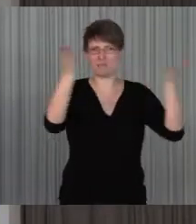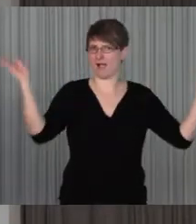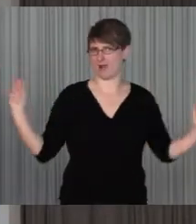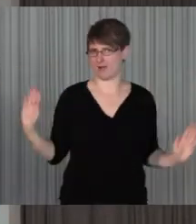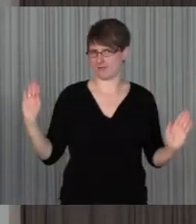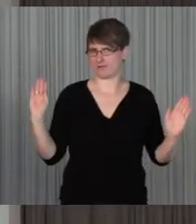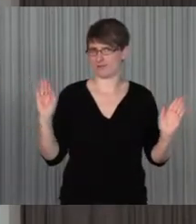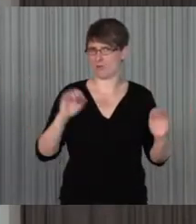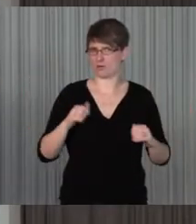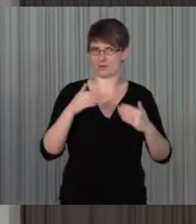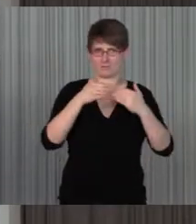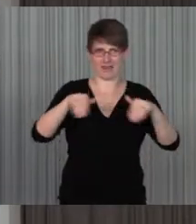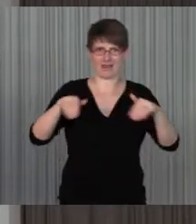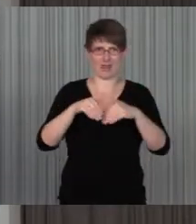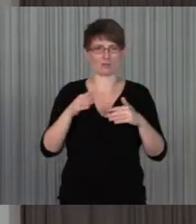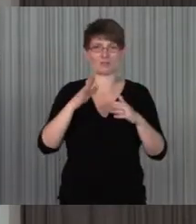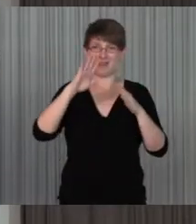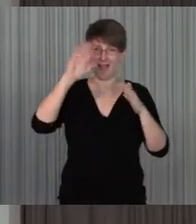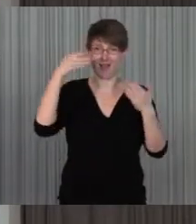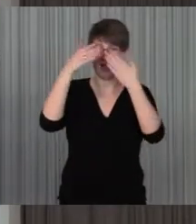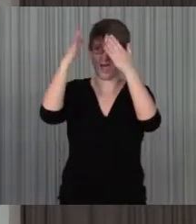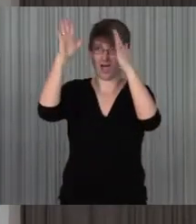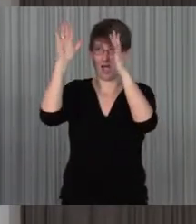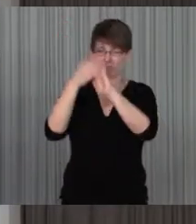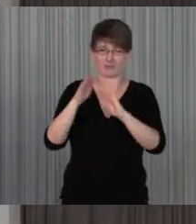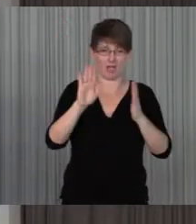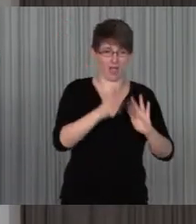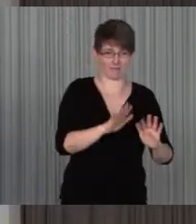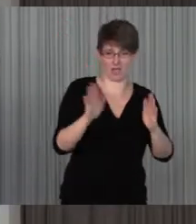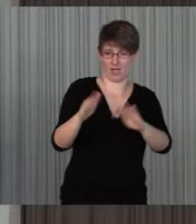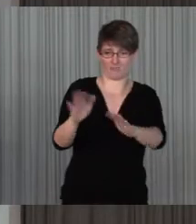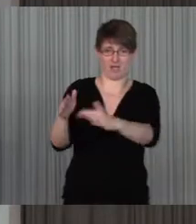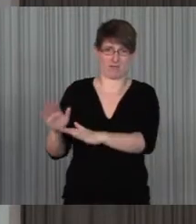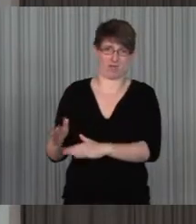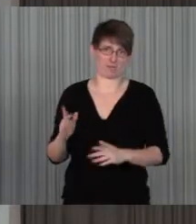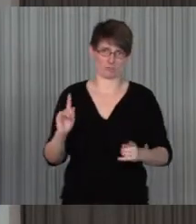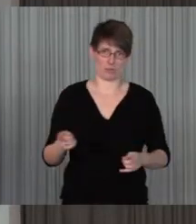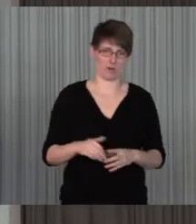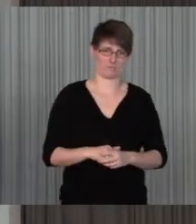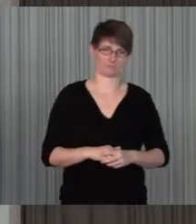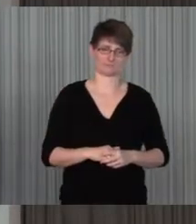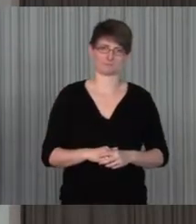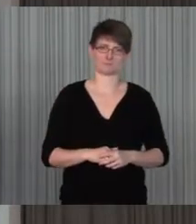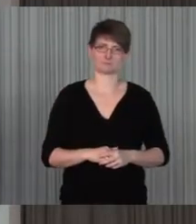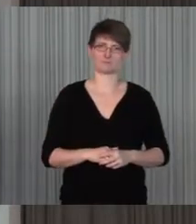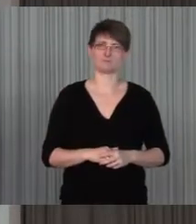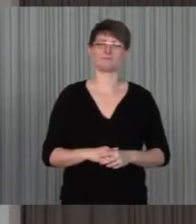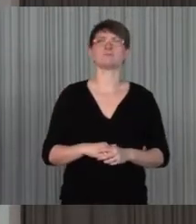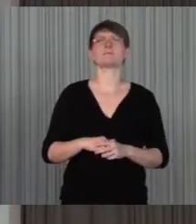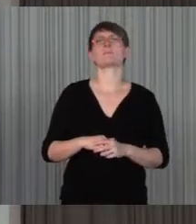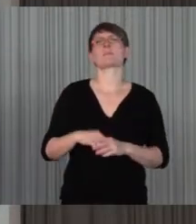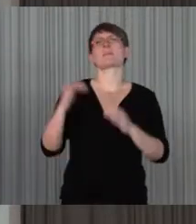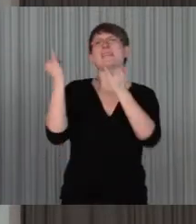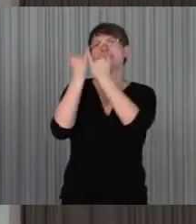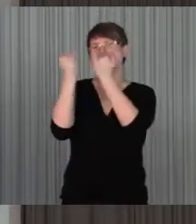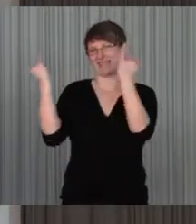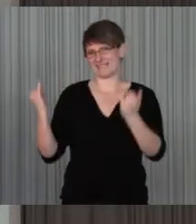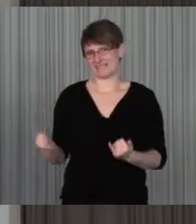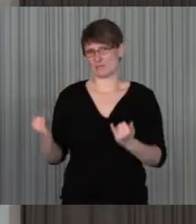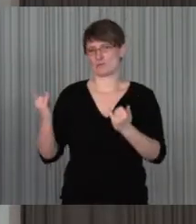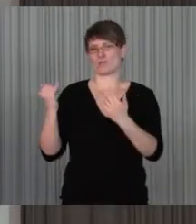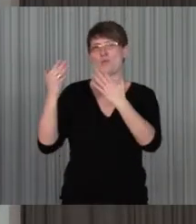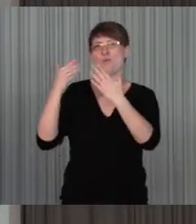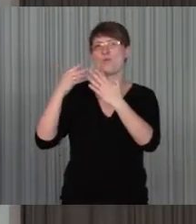Systeme anzugehen und abzubauen. Barrieren in Institutionen, das ist auch gestern schon als wirklich